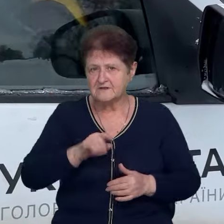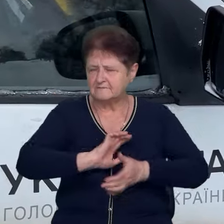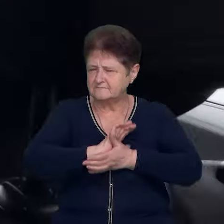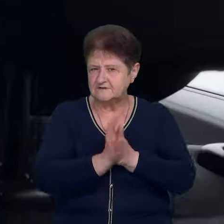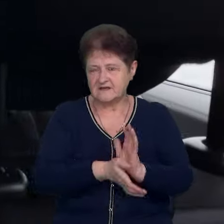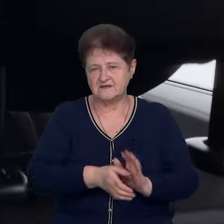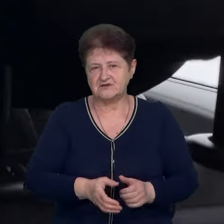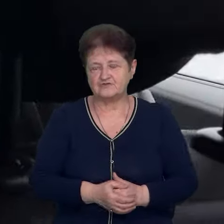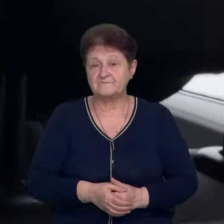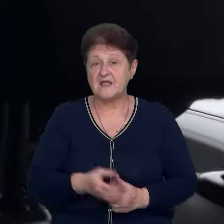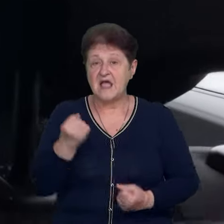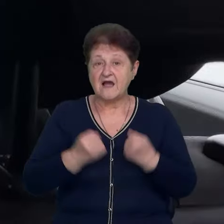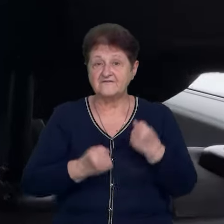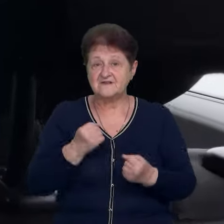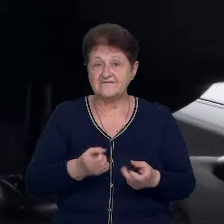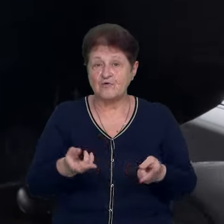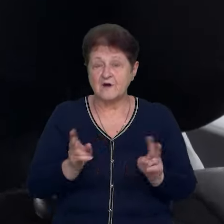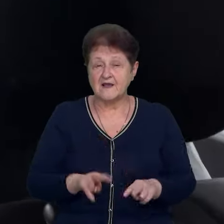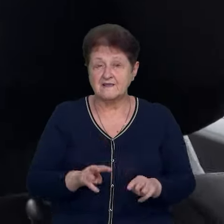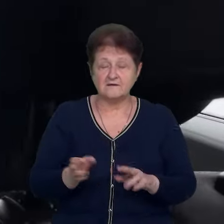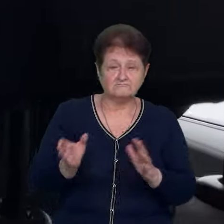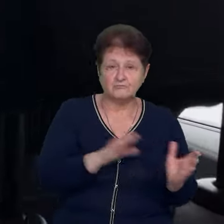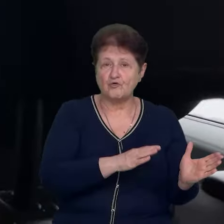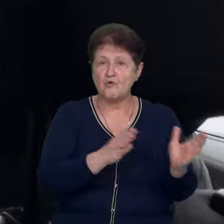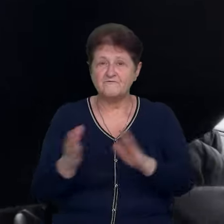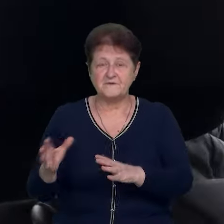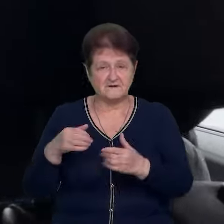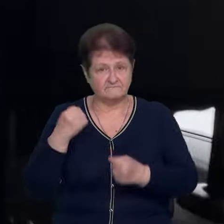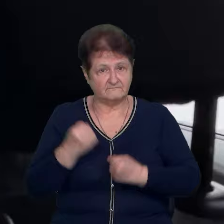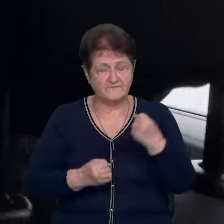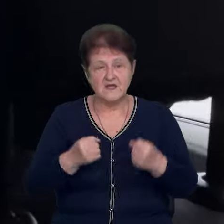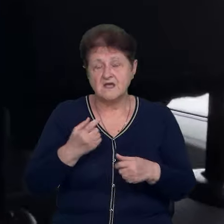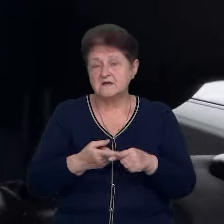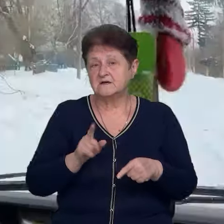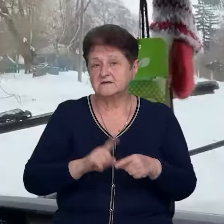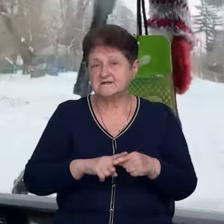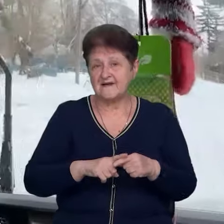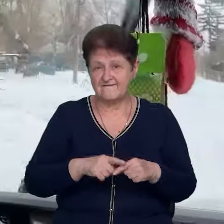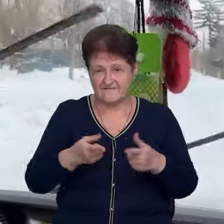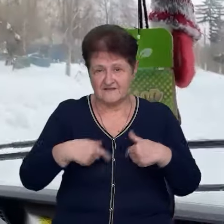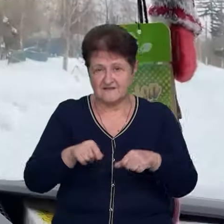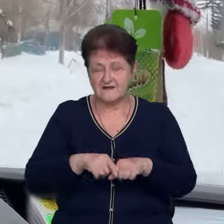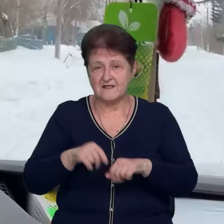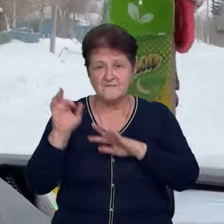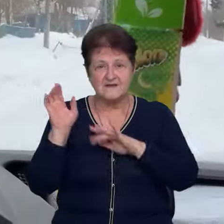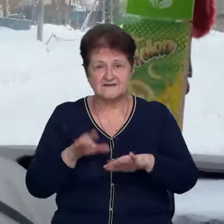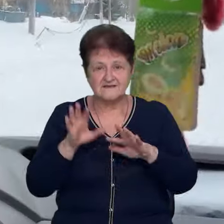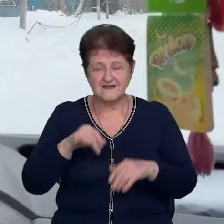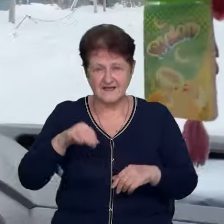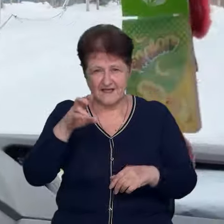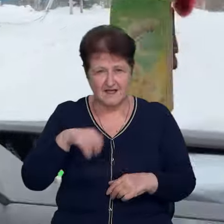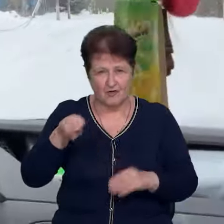затісно. Автівку кидає з боку в бік. Всі дороги на маршруті цього пересовного відділення вкриті снігом та льодом.